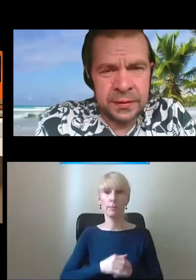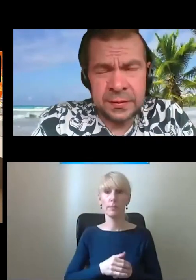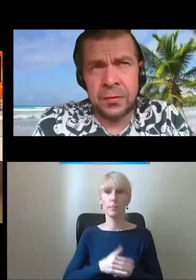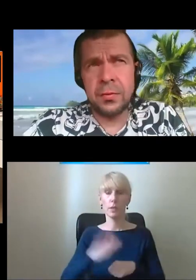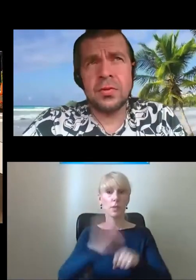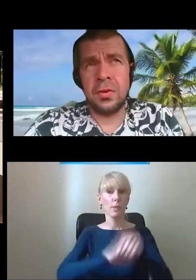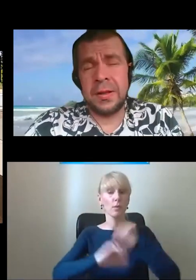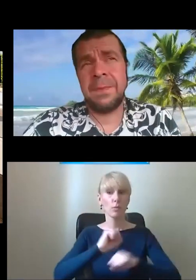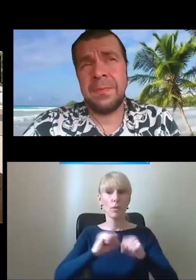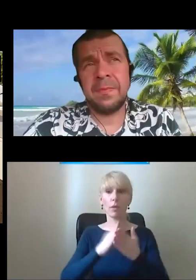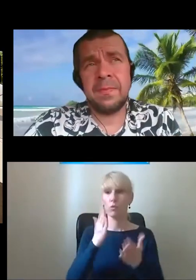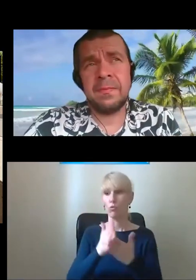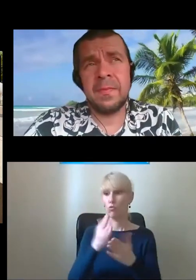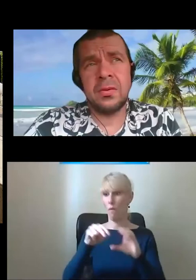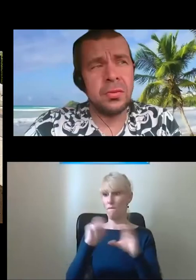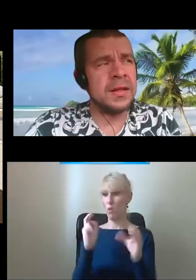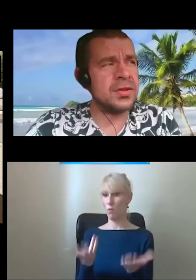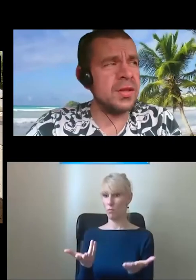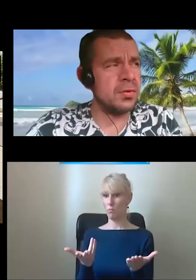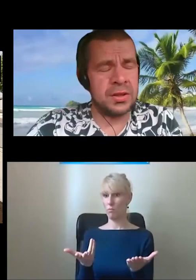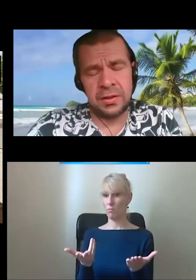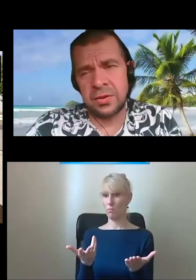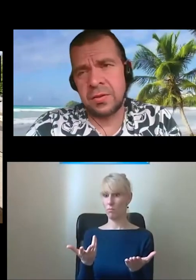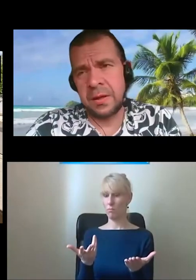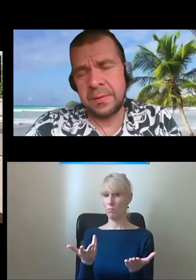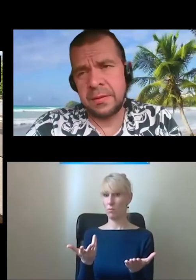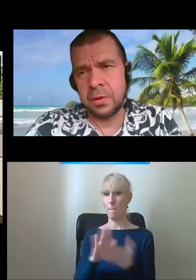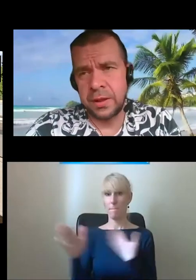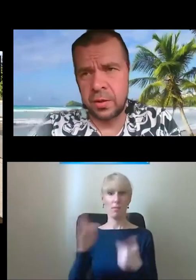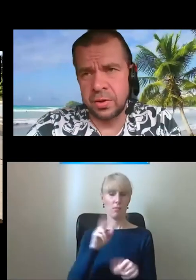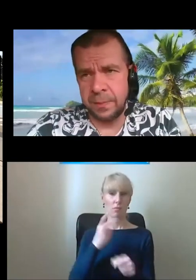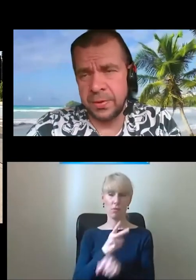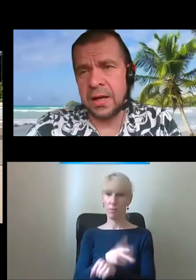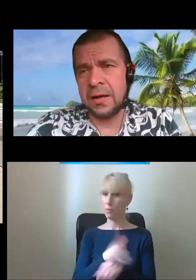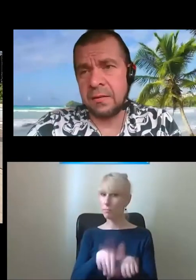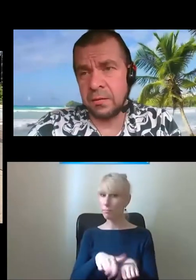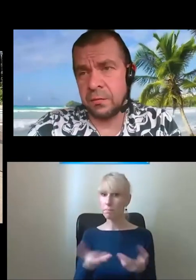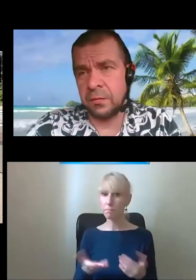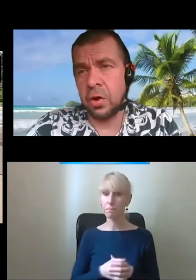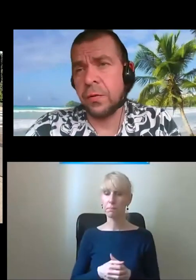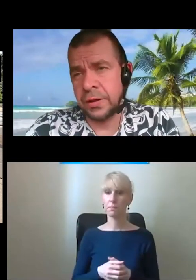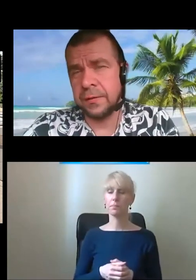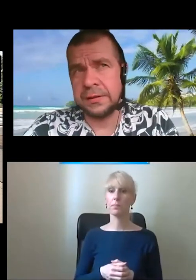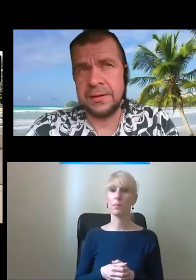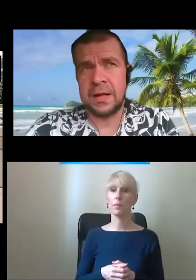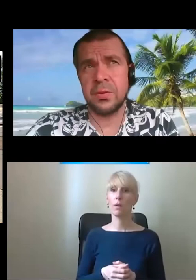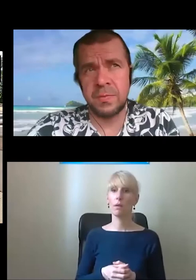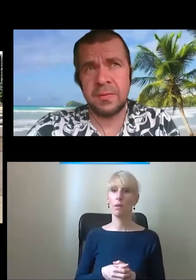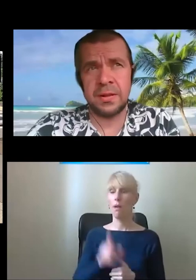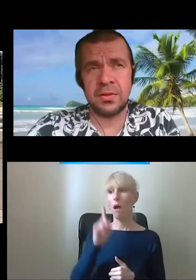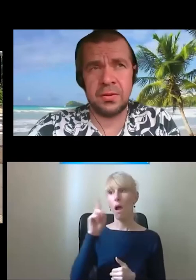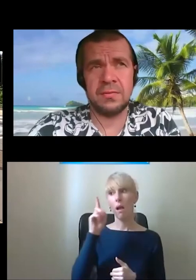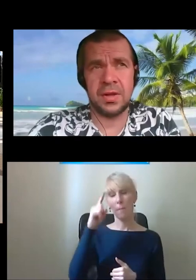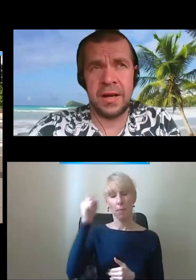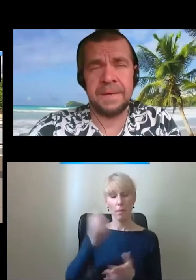niepełnosprawne zostają wyłączone. Tutaj jeszcze nie można się też jakby do tego przyczepić, ale w nowych inwestycjach proszę